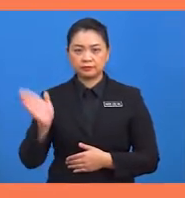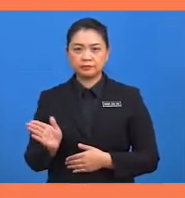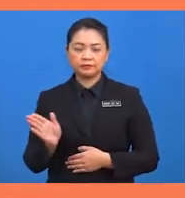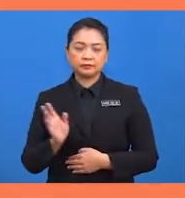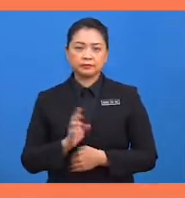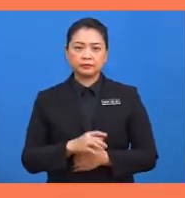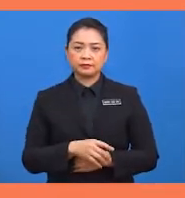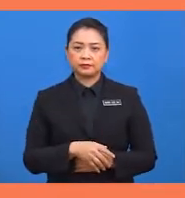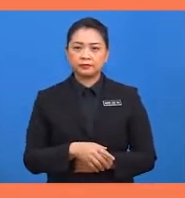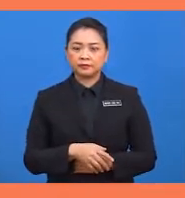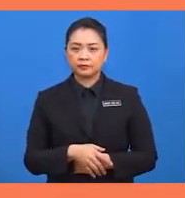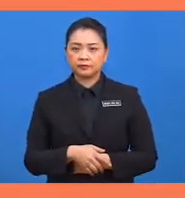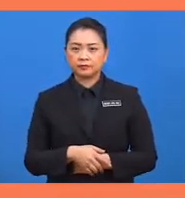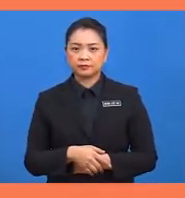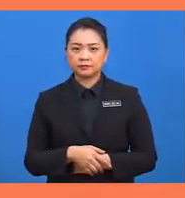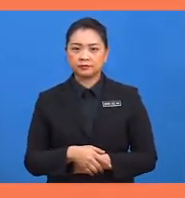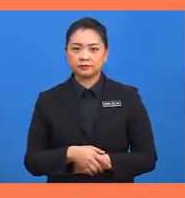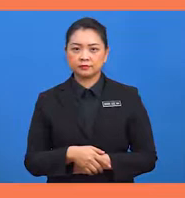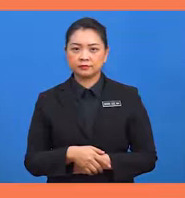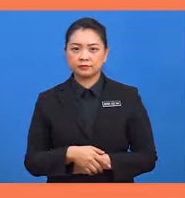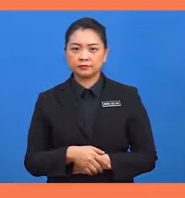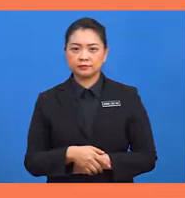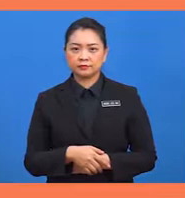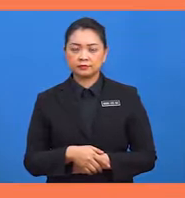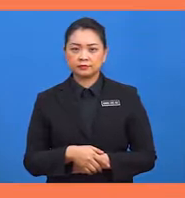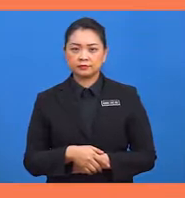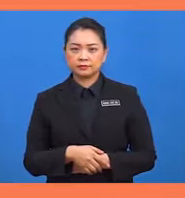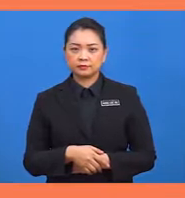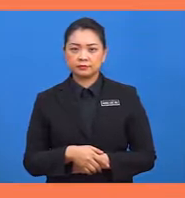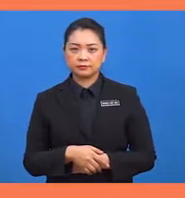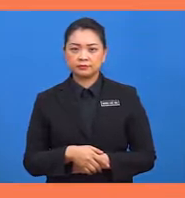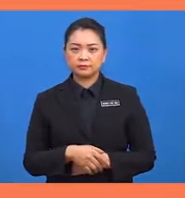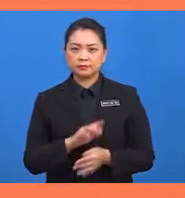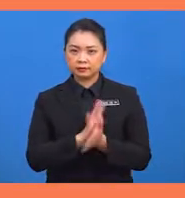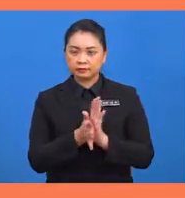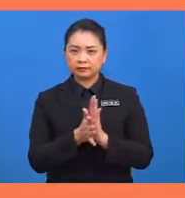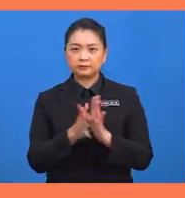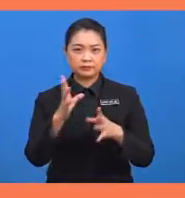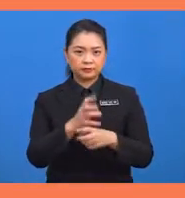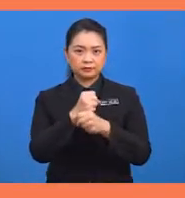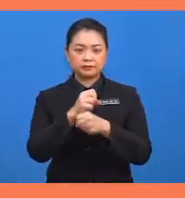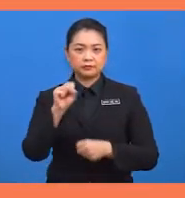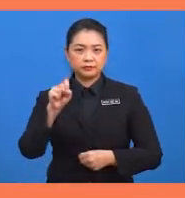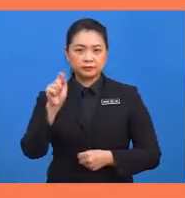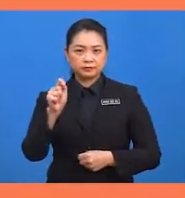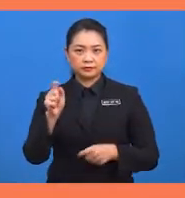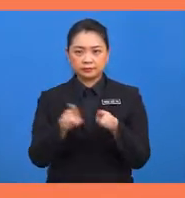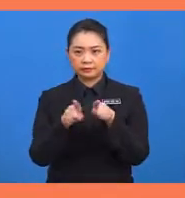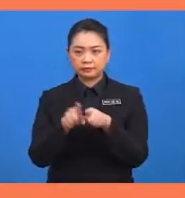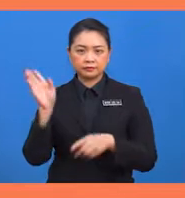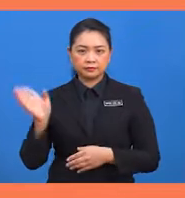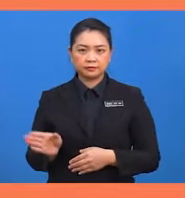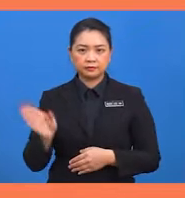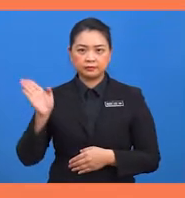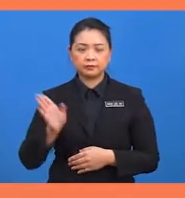53.13 darjah. ST sama dengan 3.6